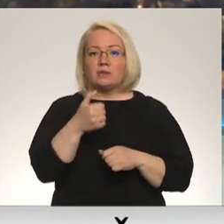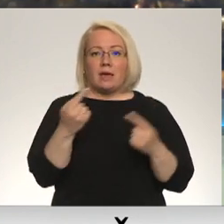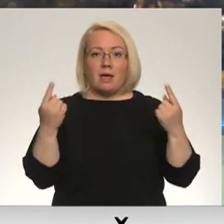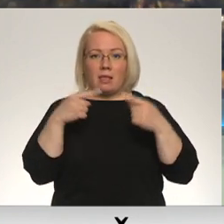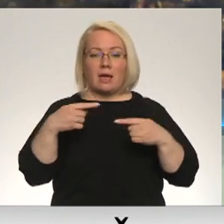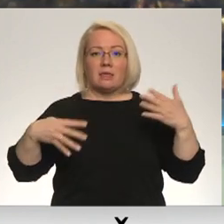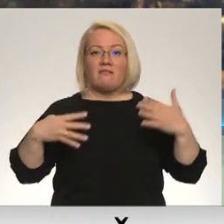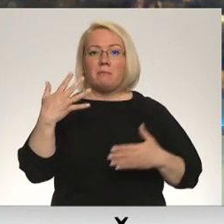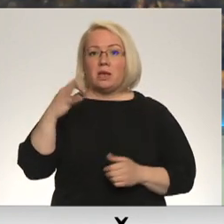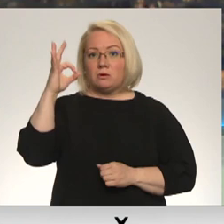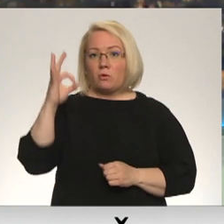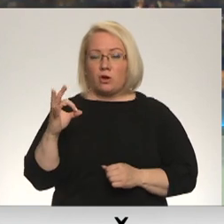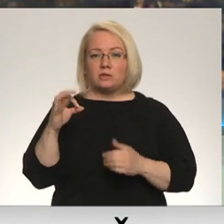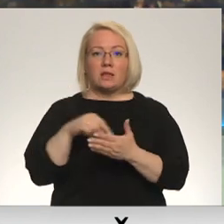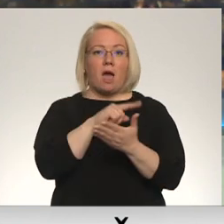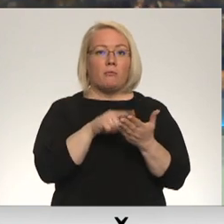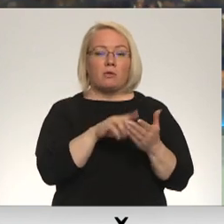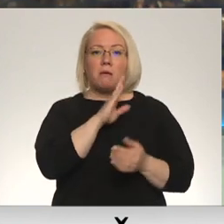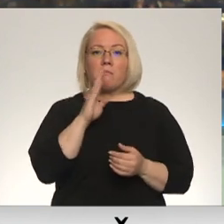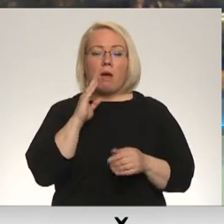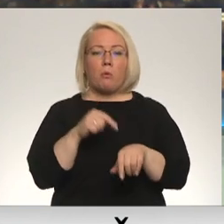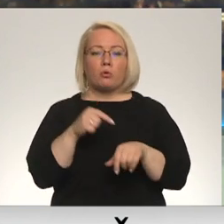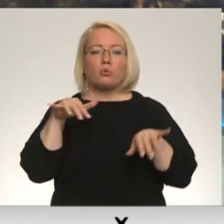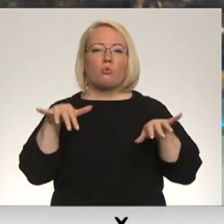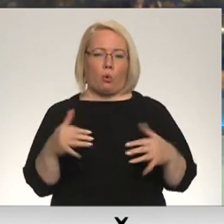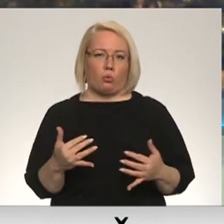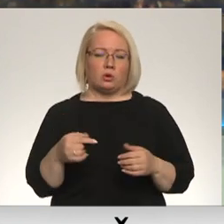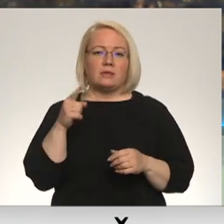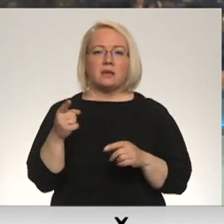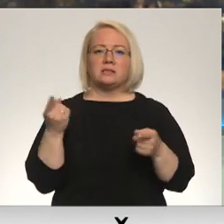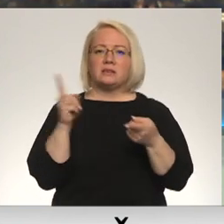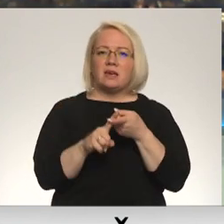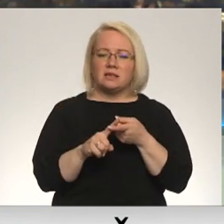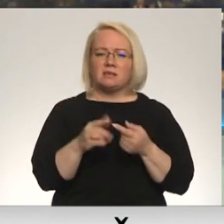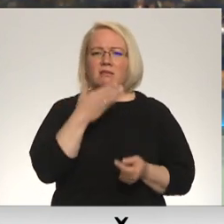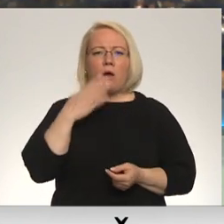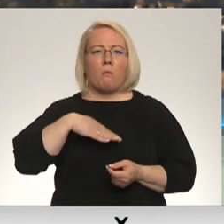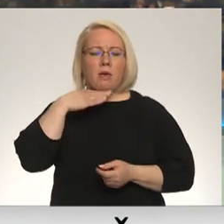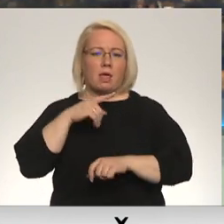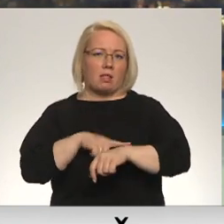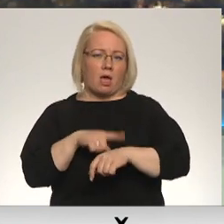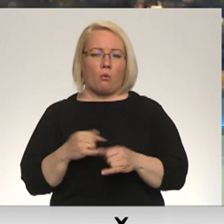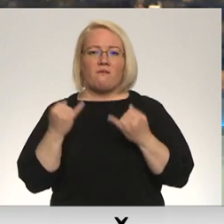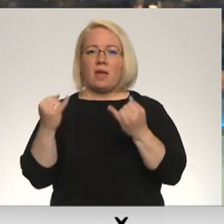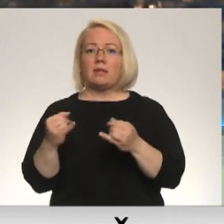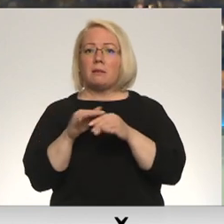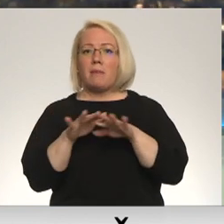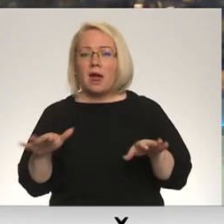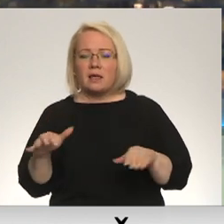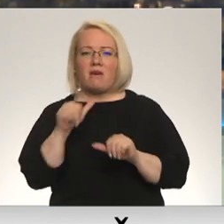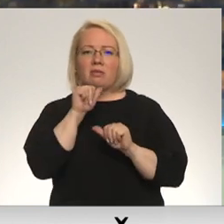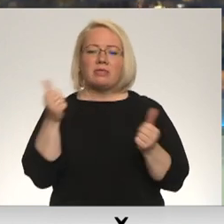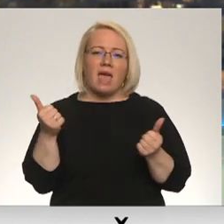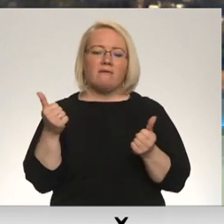% aptaujāto mammu jūtušās nogurušas. Tās visbiežāk saistīts ar nepietiekamu laiku, ko veltīt bērniem, jo vai nespēju